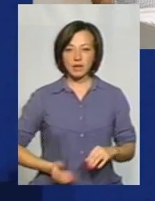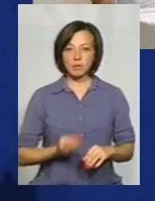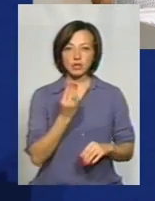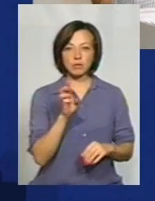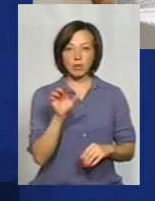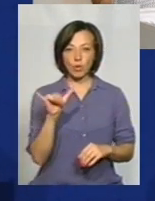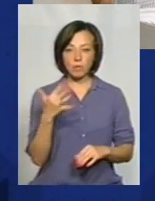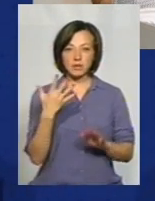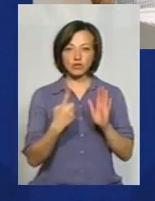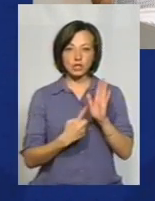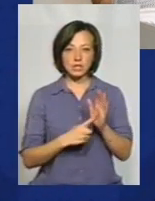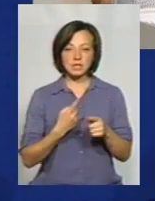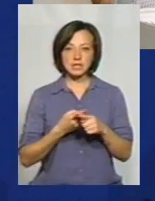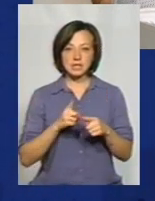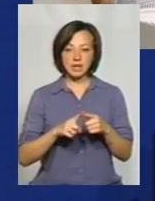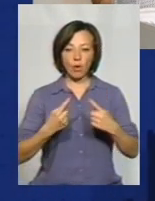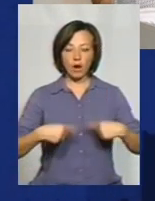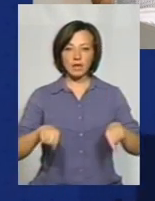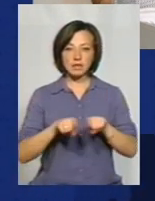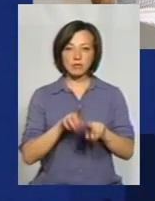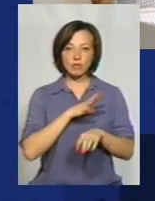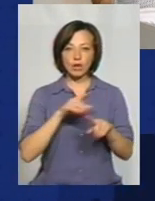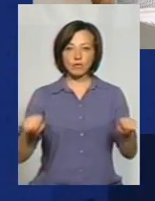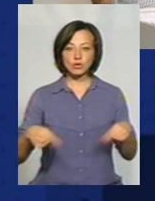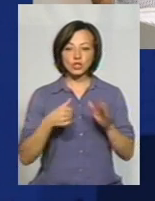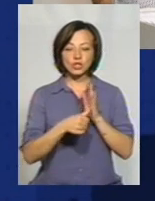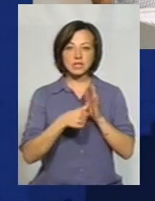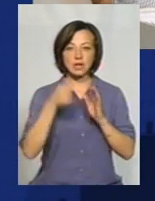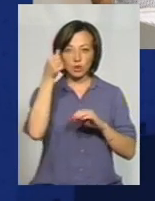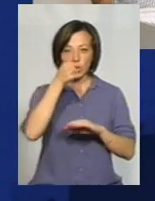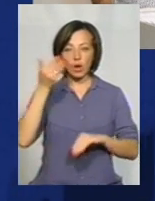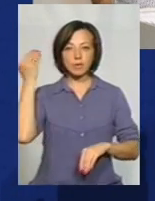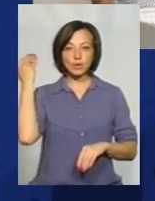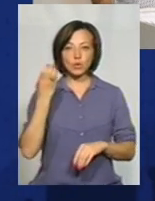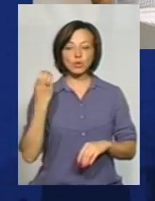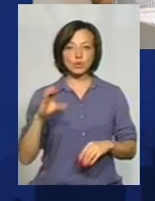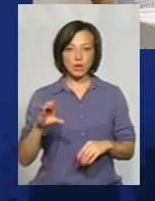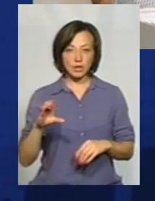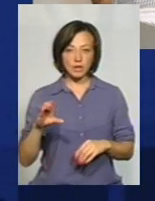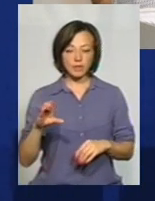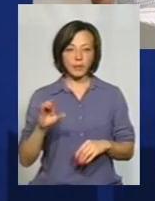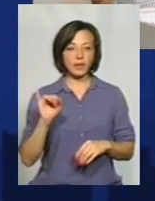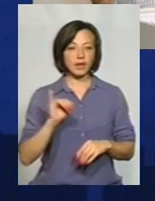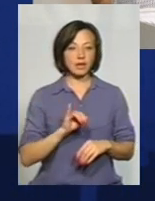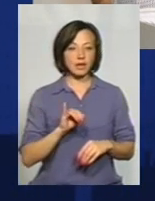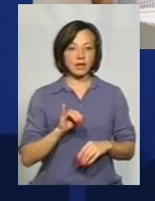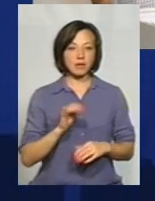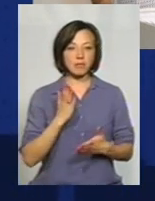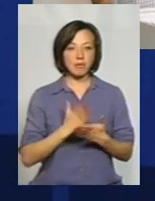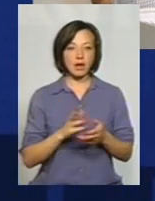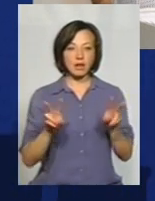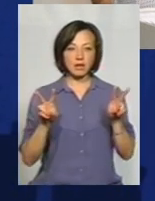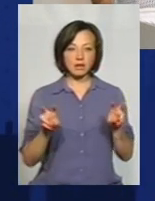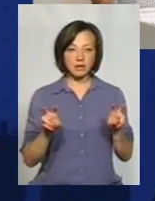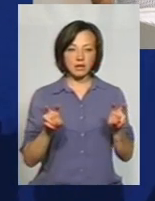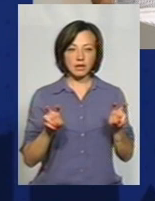організація, яка була створена в 60-х роках минулого сторіччя. І вона тоді мала назву